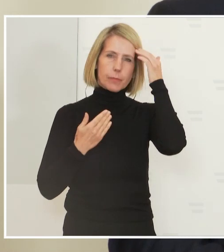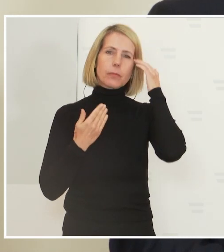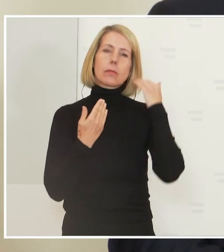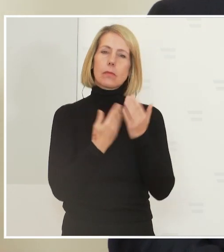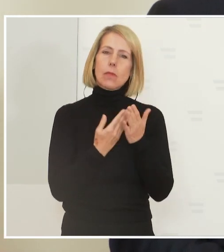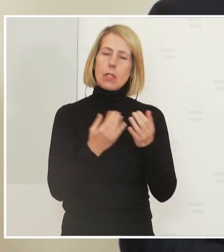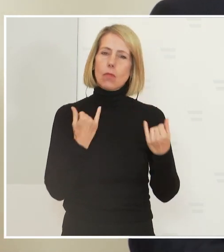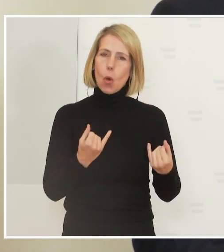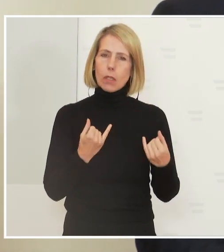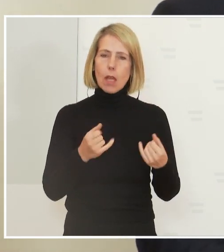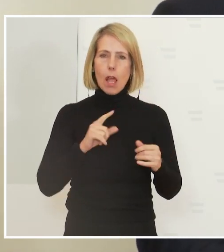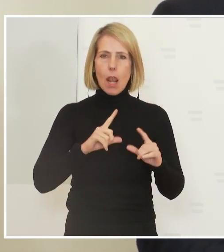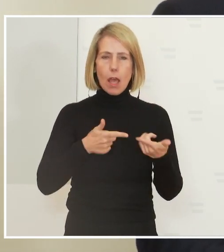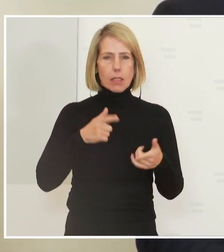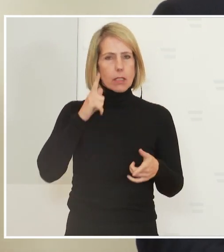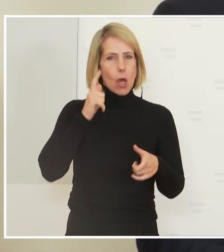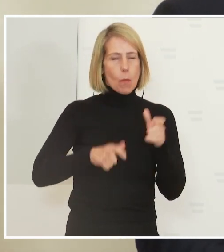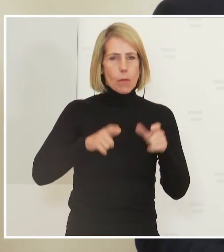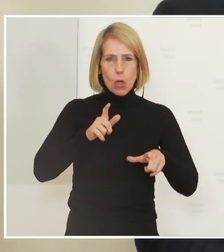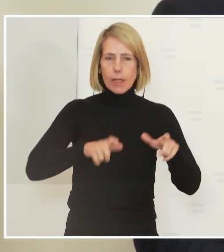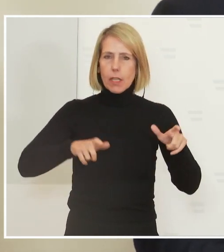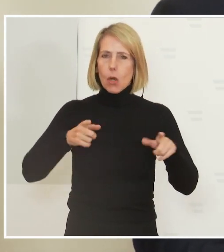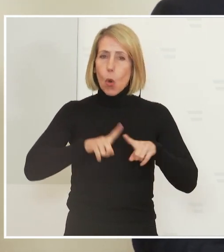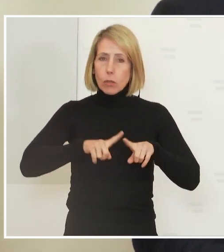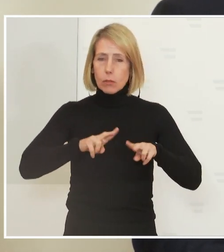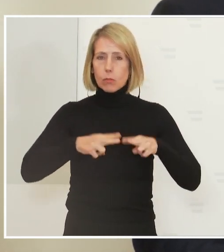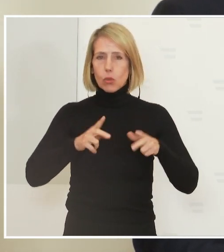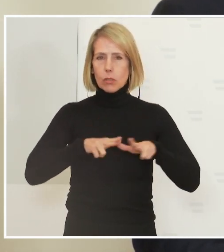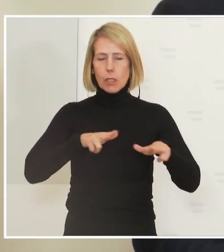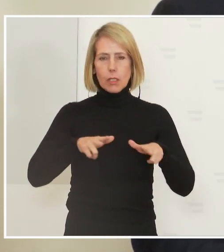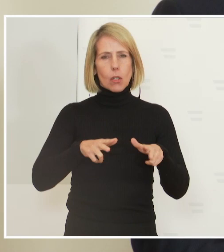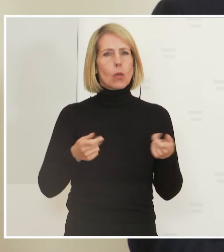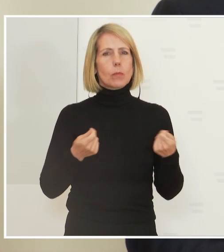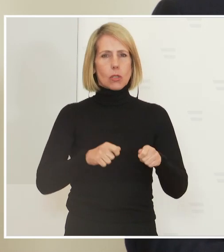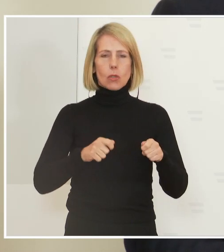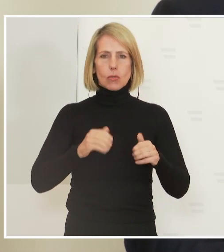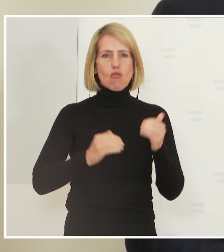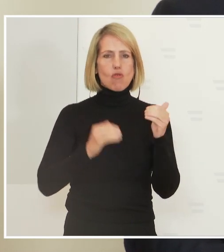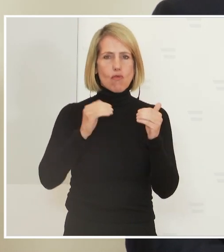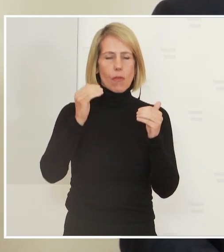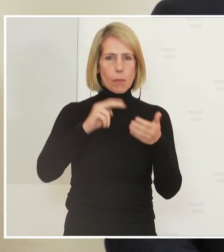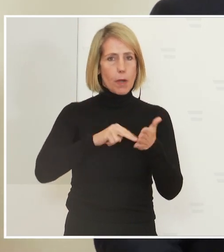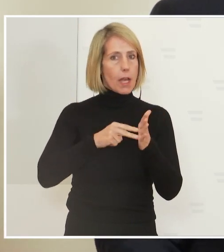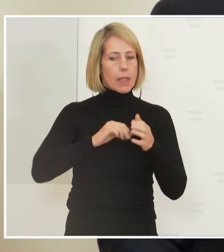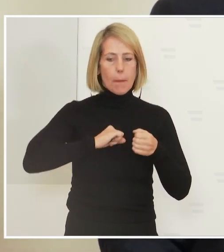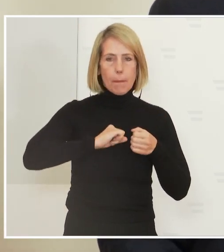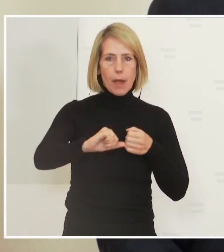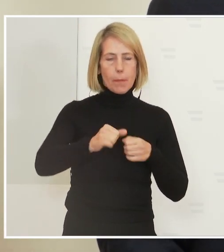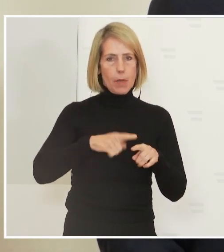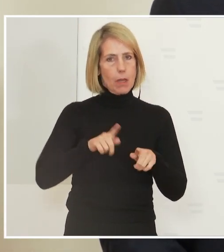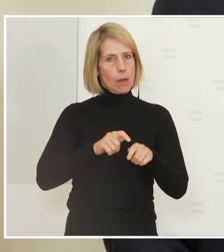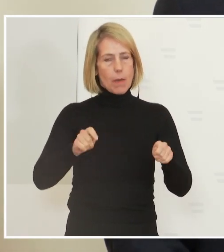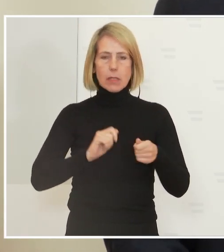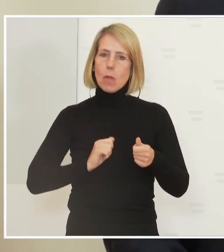gemeinsam mit dem Landeshauptmann und mit der Bundesregierung beschlossen, den Stufenplan zu beschleunigen und Maßnahmen vorzuziehen.